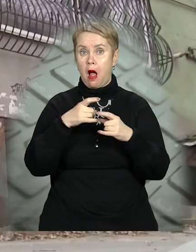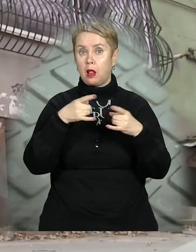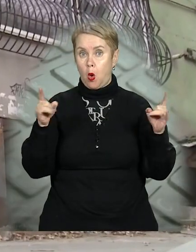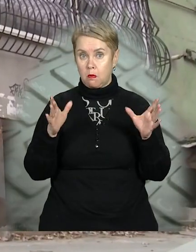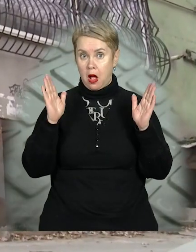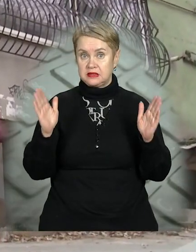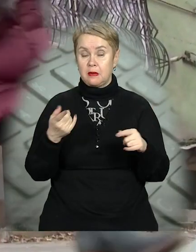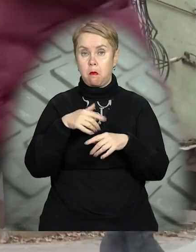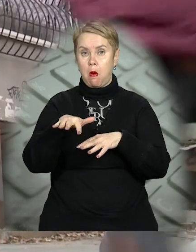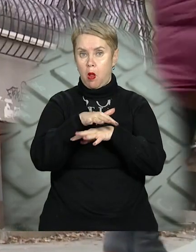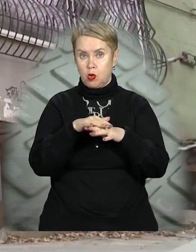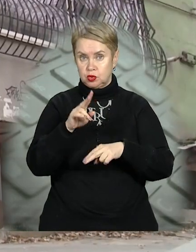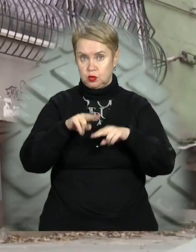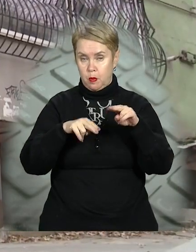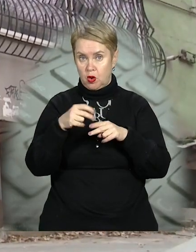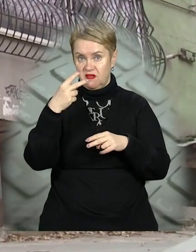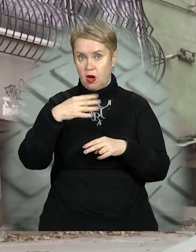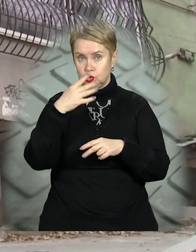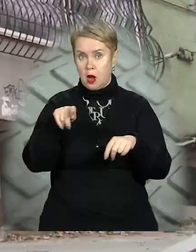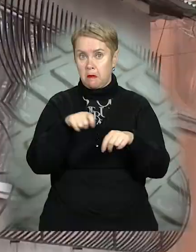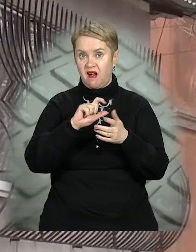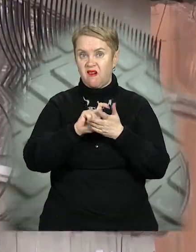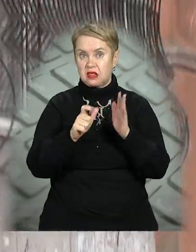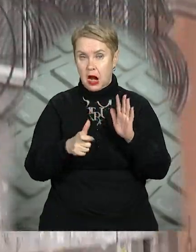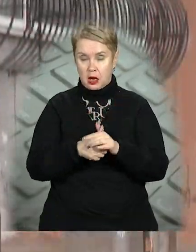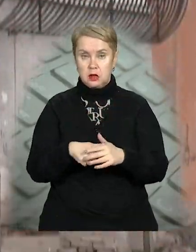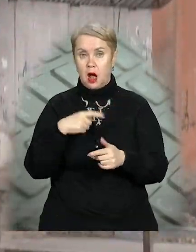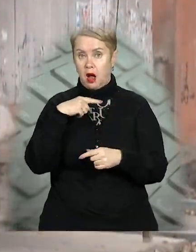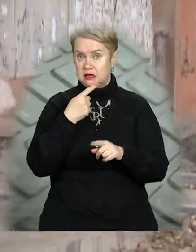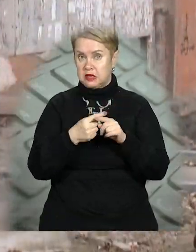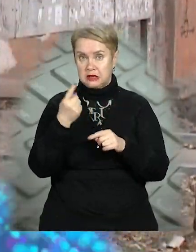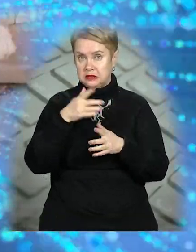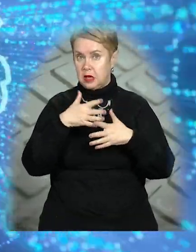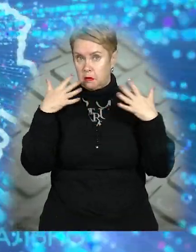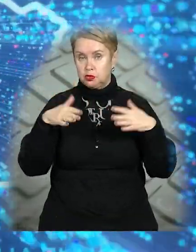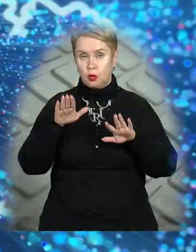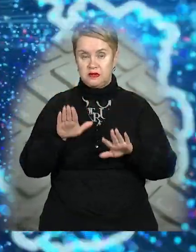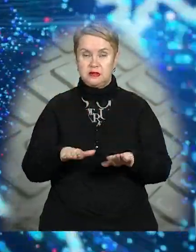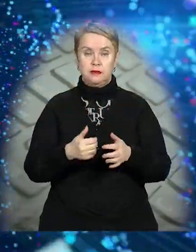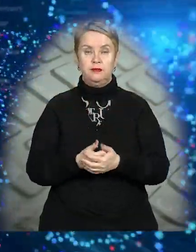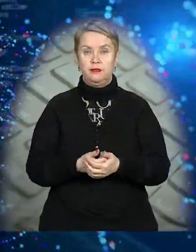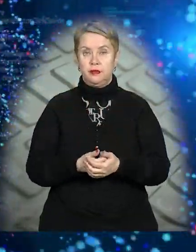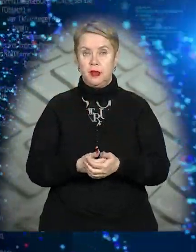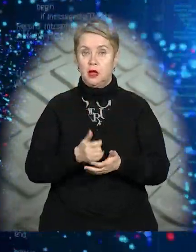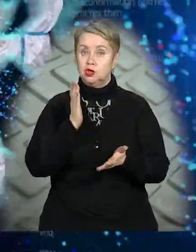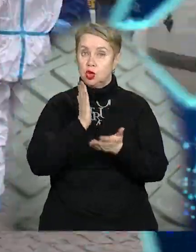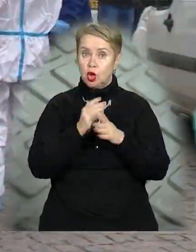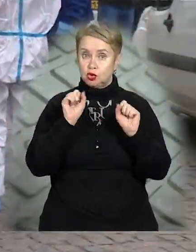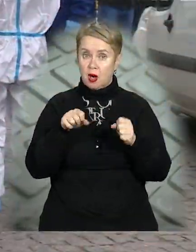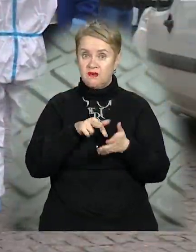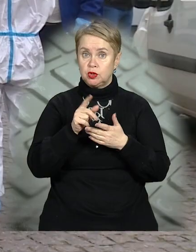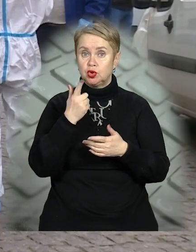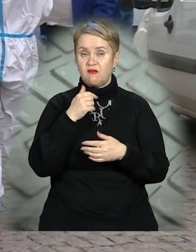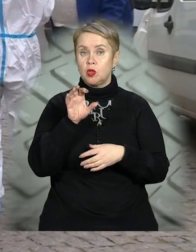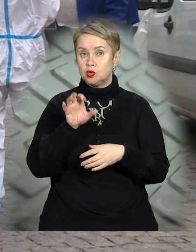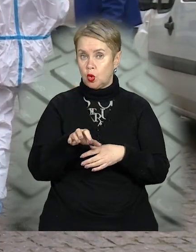малосімейку. Площа споруди аж 24 метри квадратних. Кажуть, це один з найбільших у місті. Чи є шанс вийти з